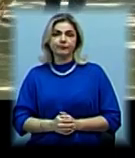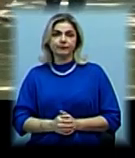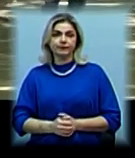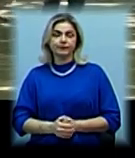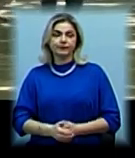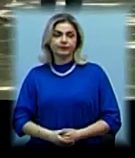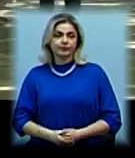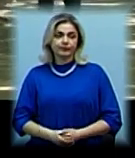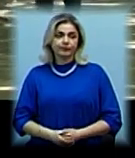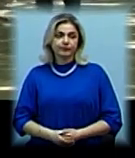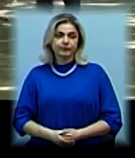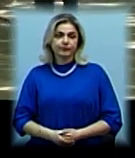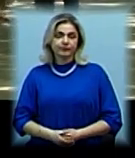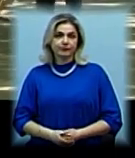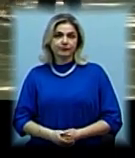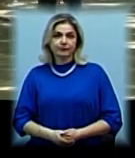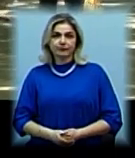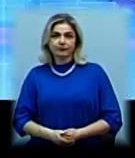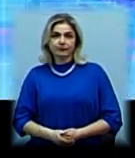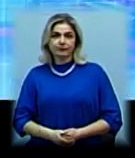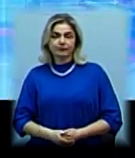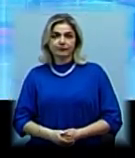Артем Белібов. Телевізійні новини. Миколаївщини.